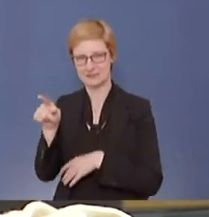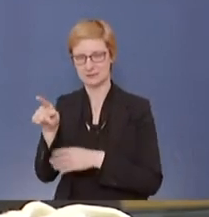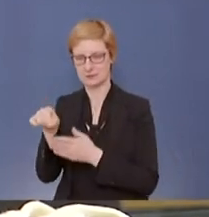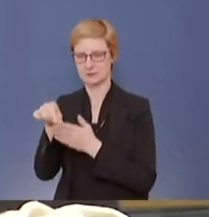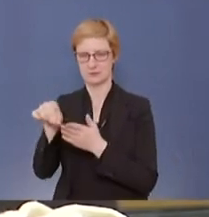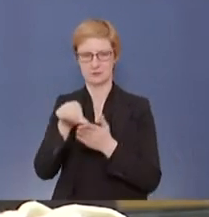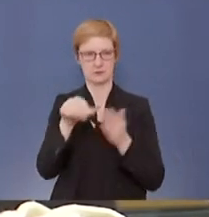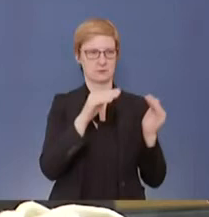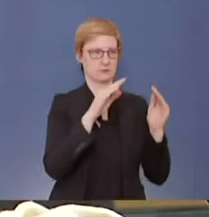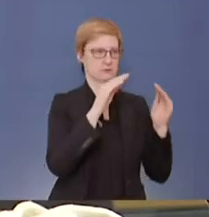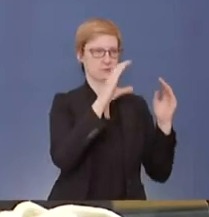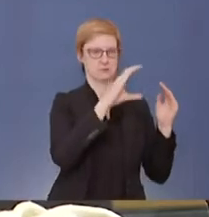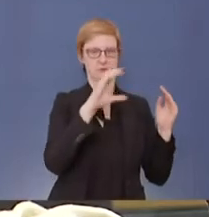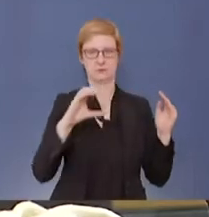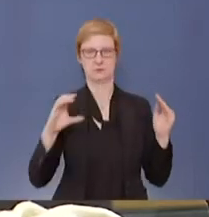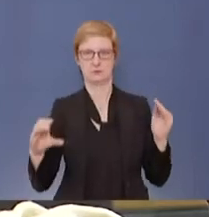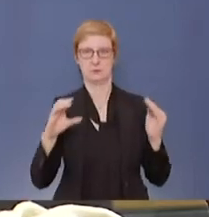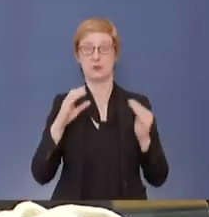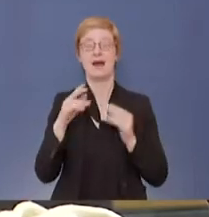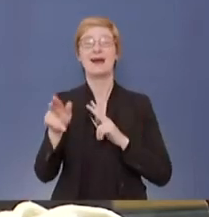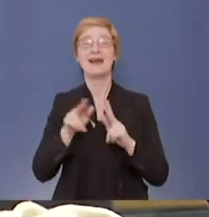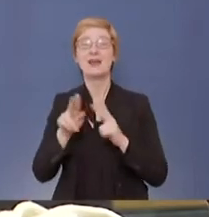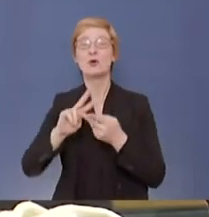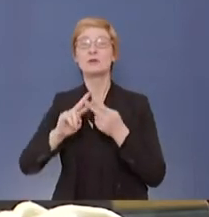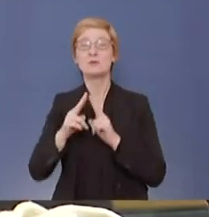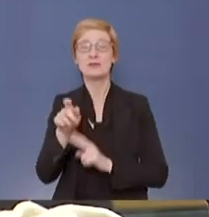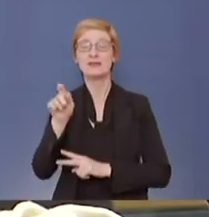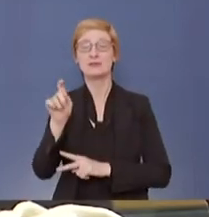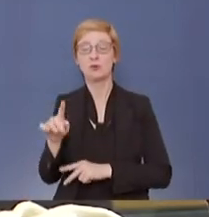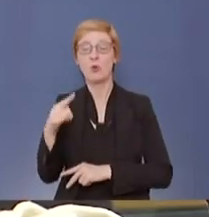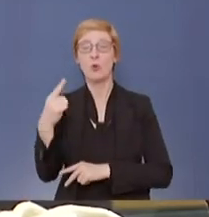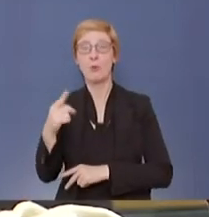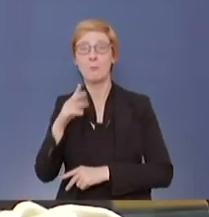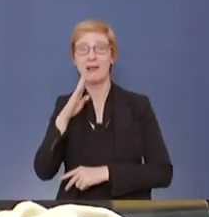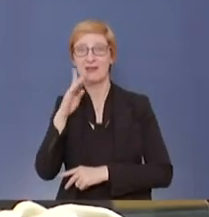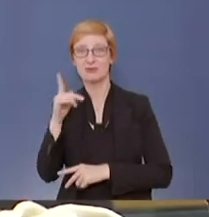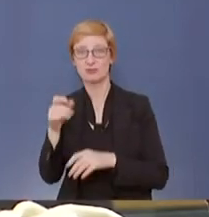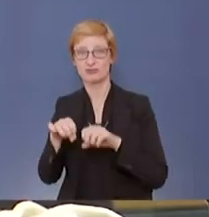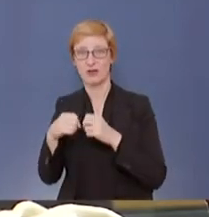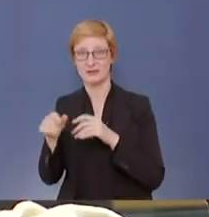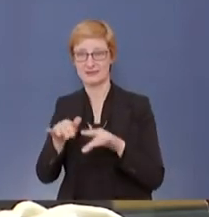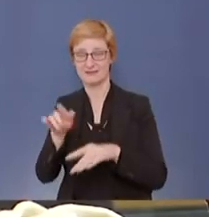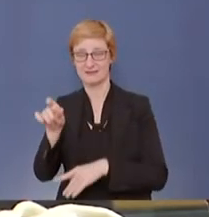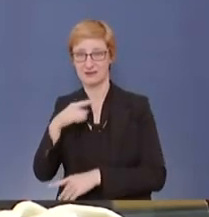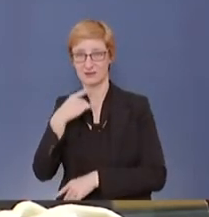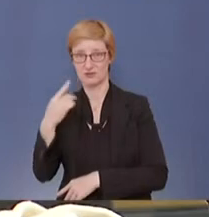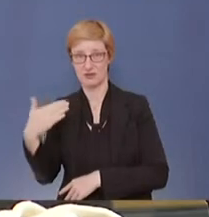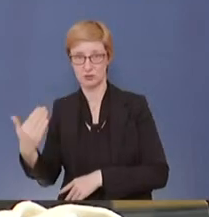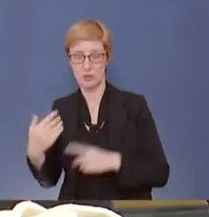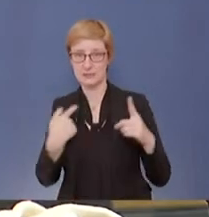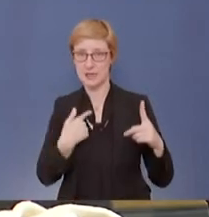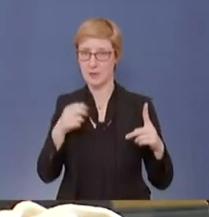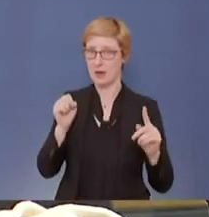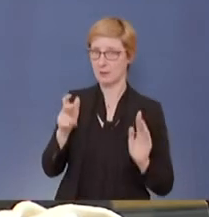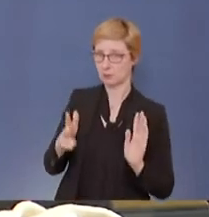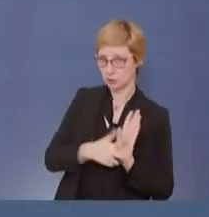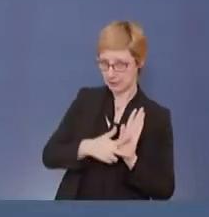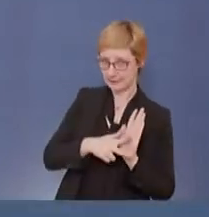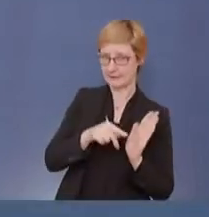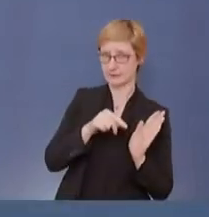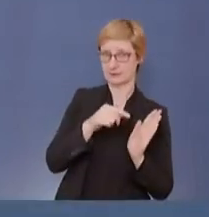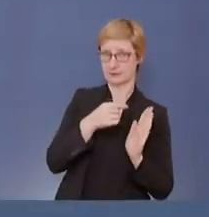einem Regierungsmitglied veröffentlicht sind, können Sie die bestätigen oder dementieren Sie diese Zahlen?